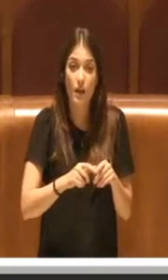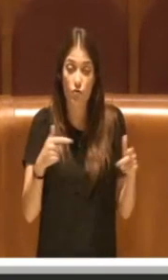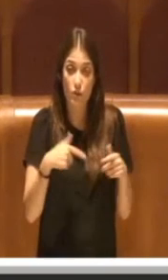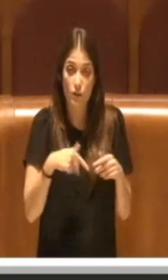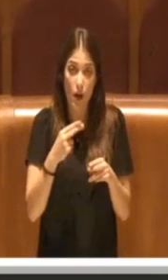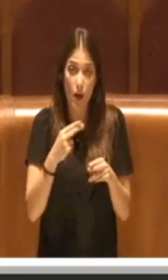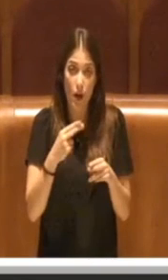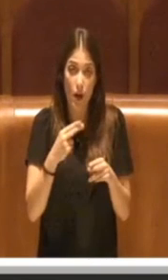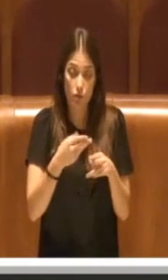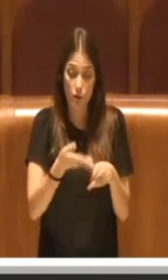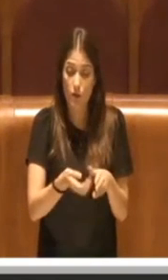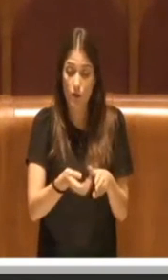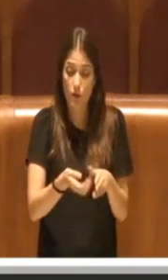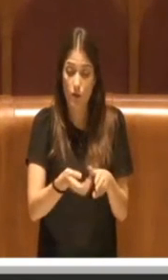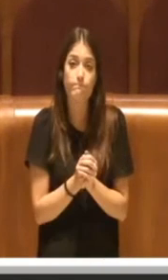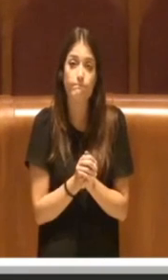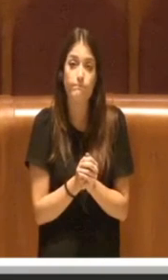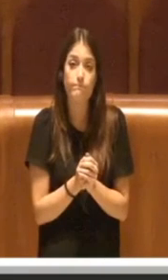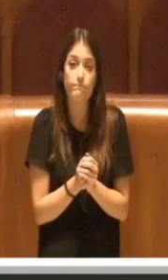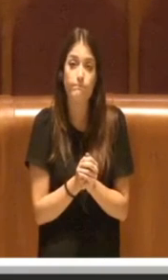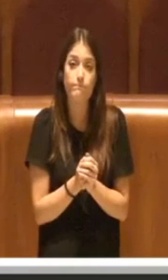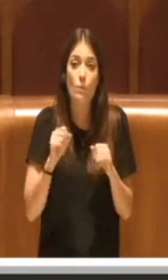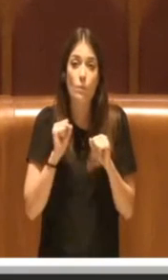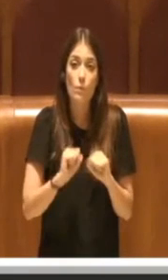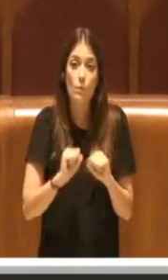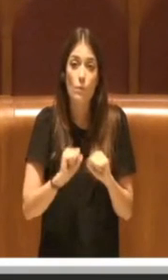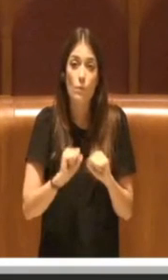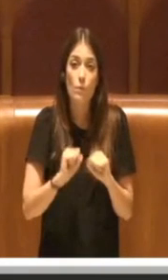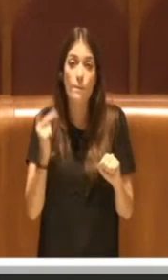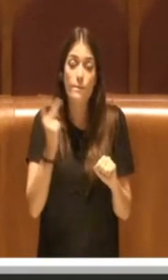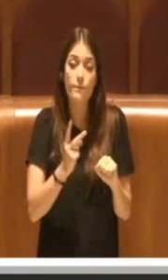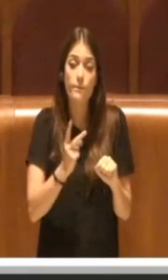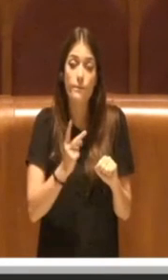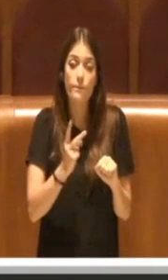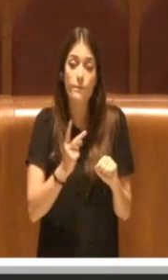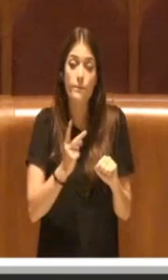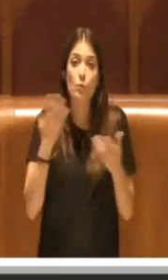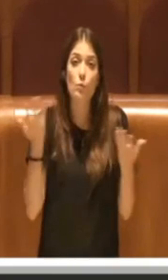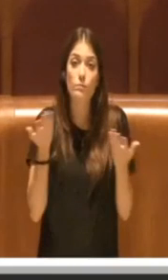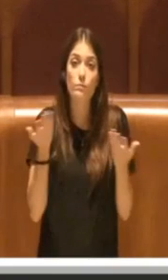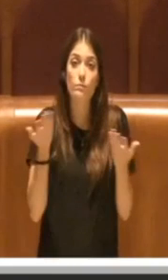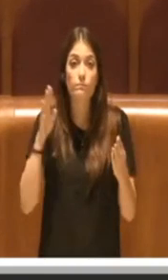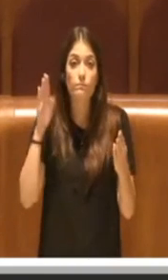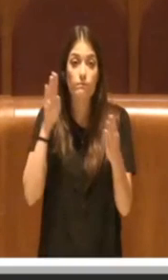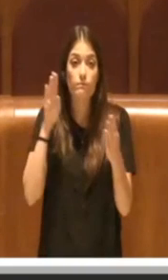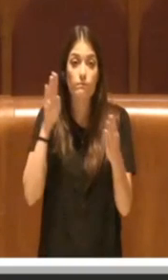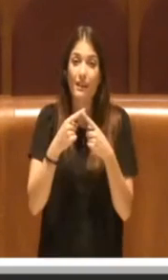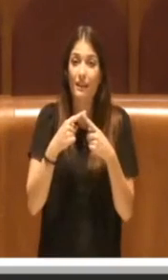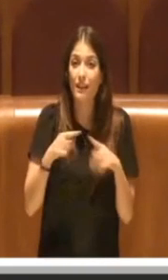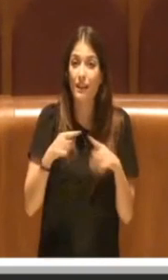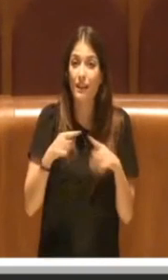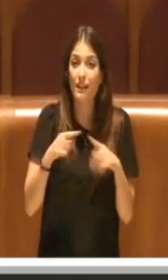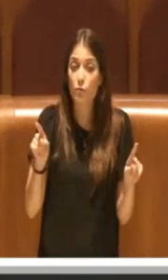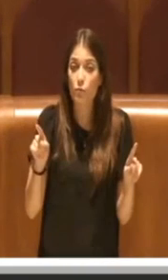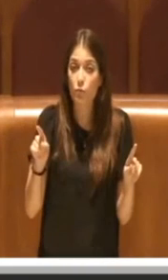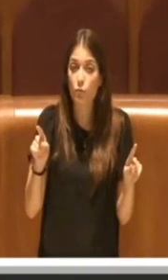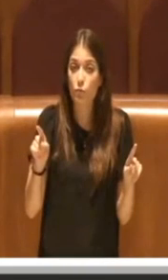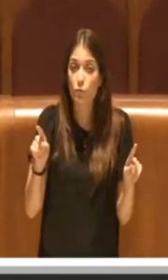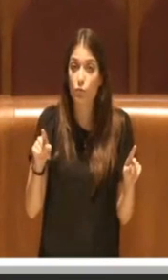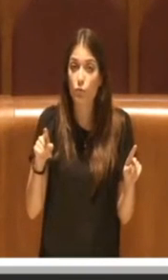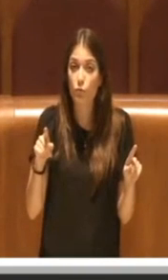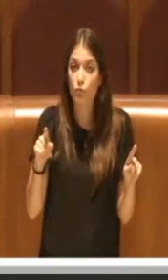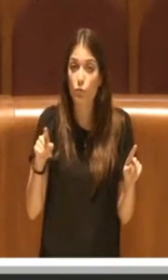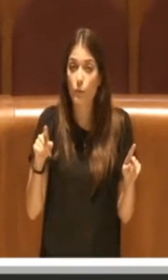bisognerebbe magari in futuro cercare di approcciarlo forse in un modo diverso, cercando di dare